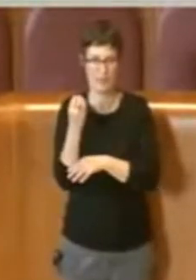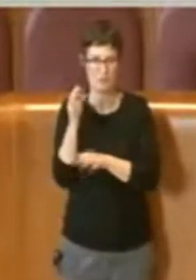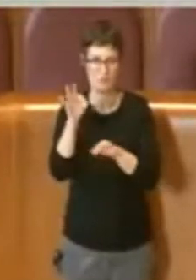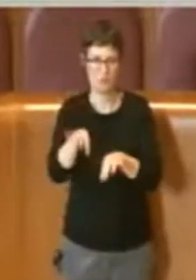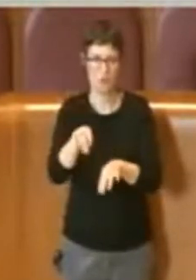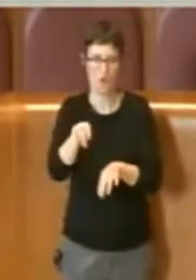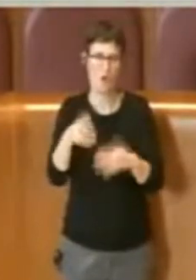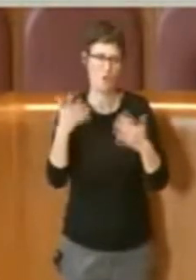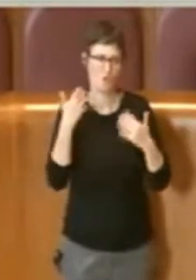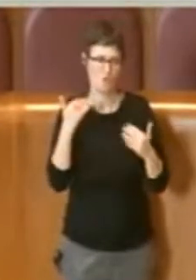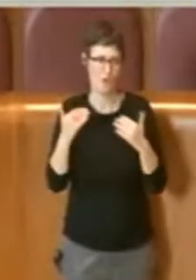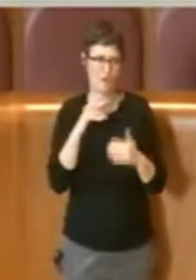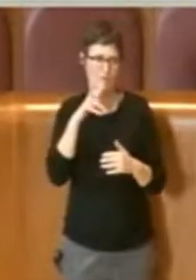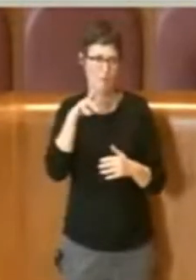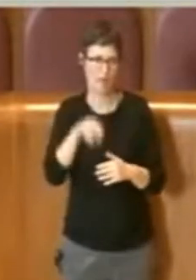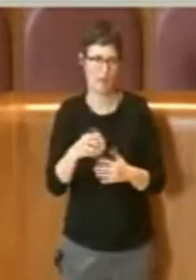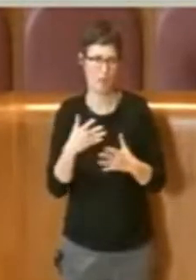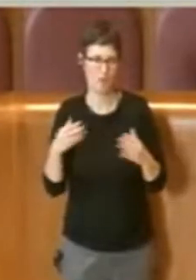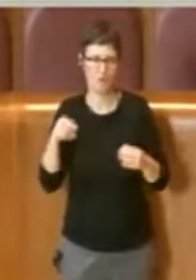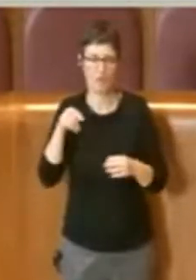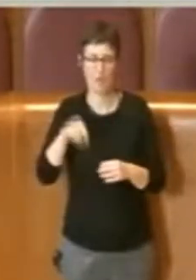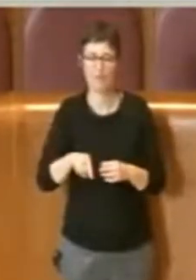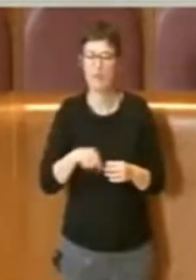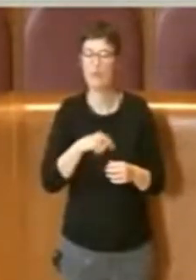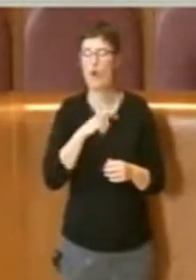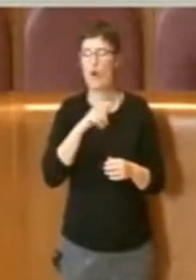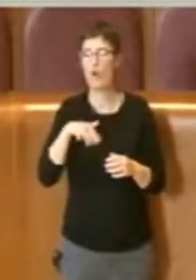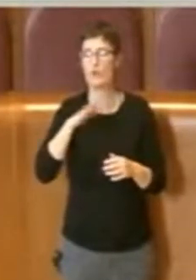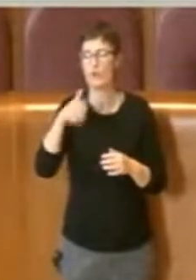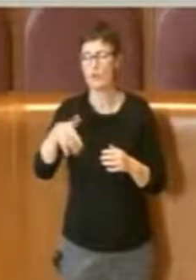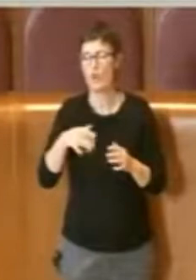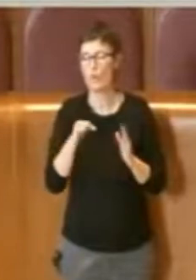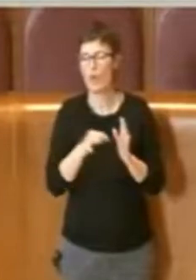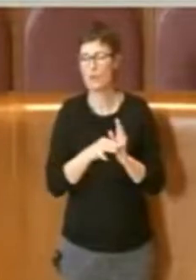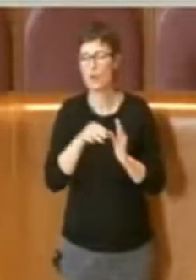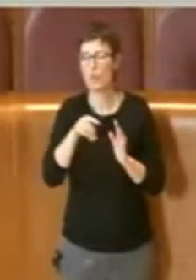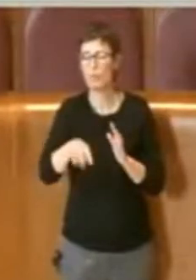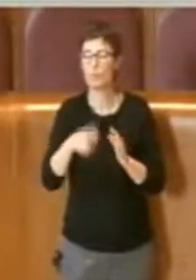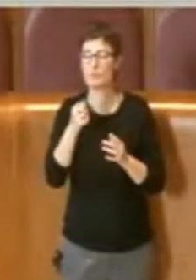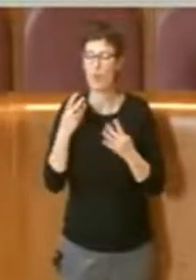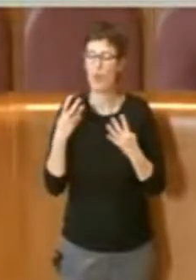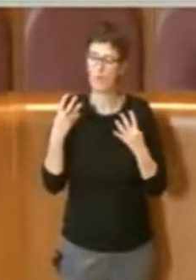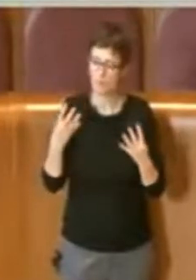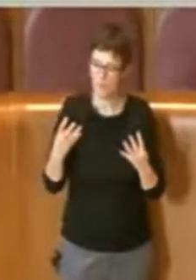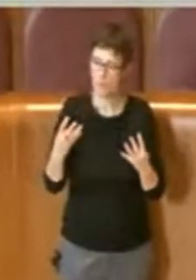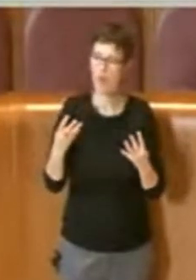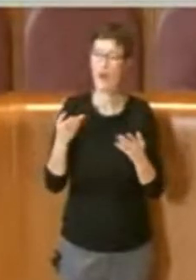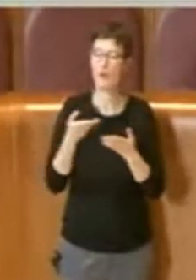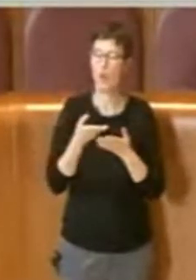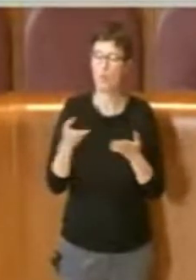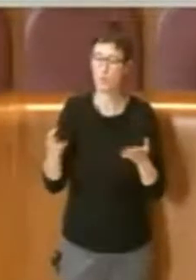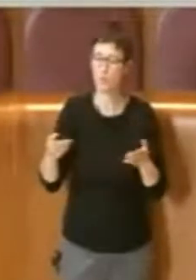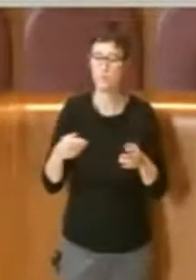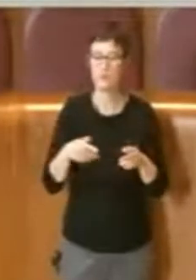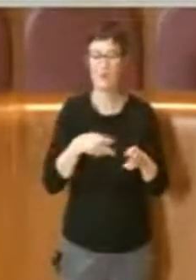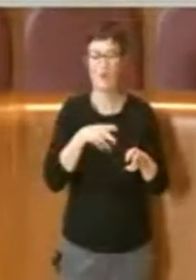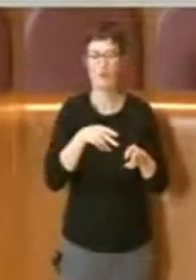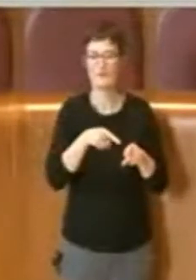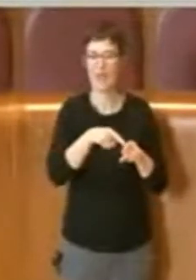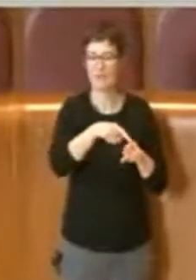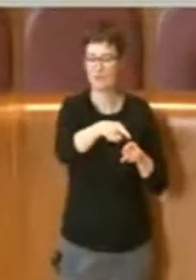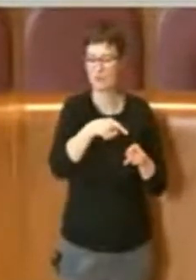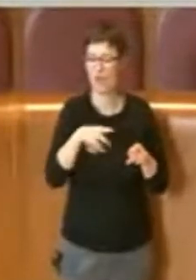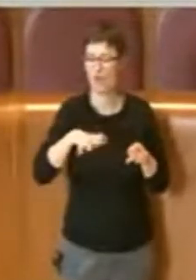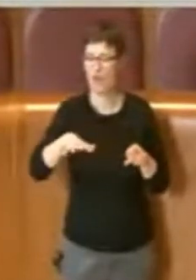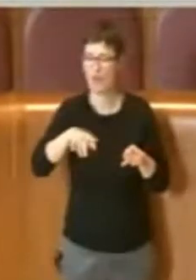fatto presente, la realizzazione poi di un parco lineare pubblico con accessi distribuiti lungo via della stazione tuscolana, prevedere